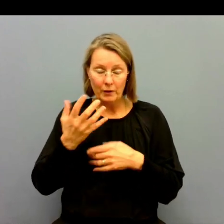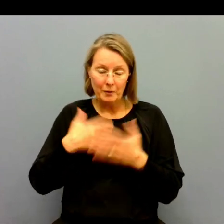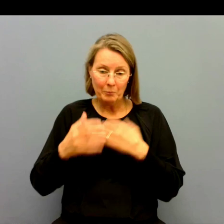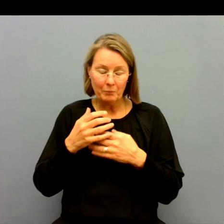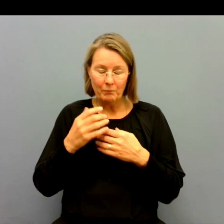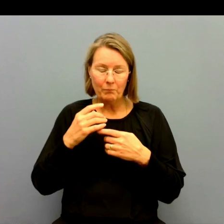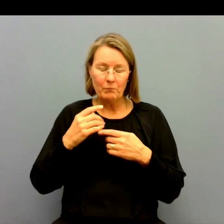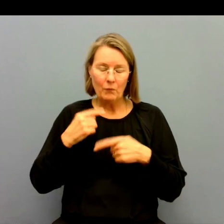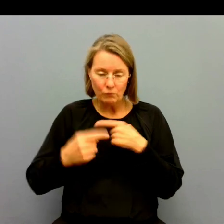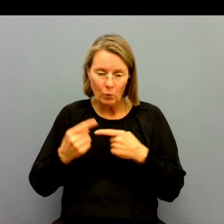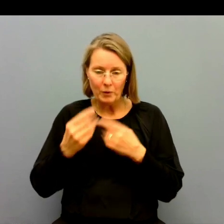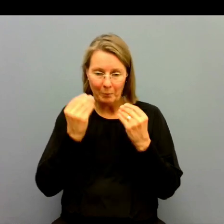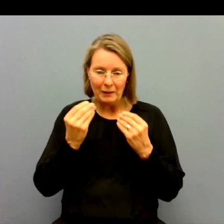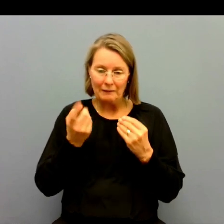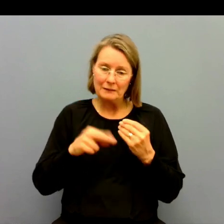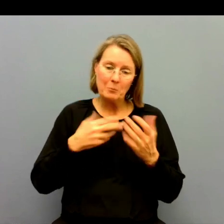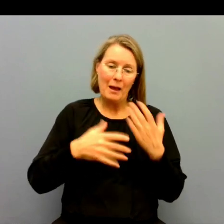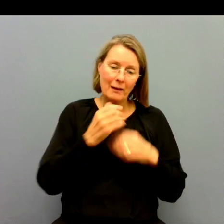engelska till exempel.